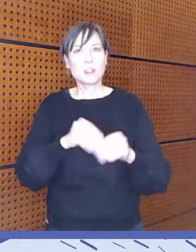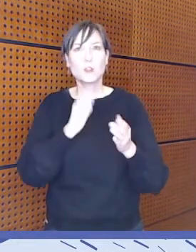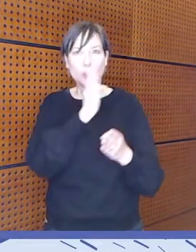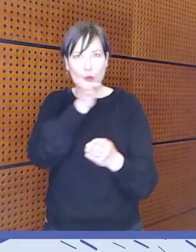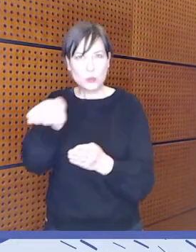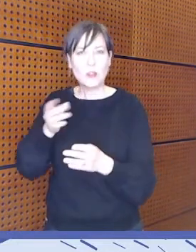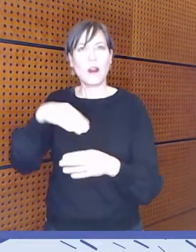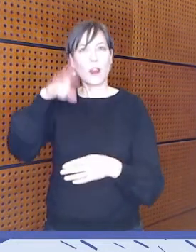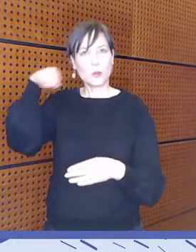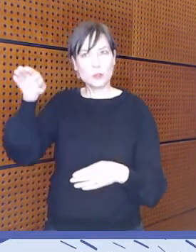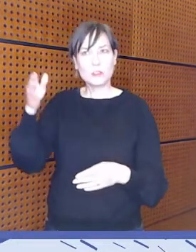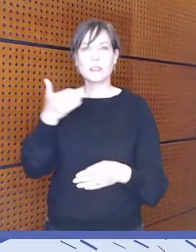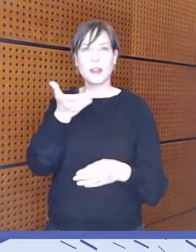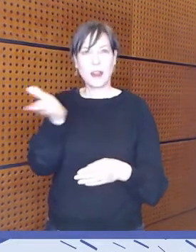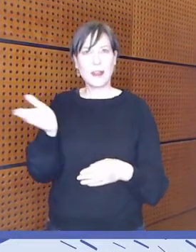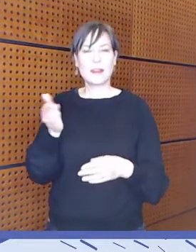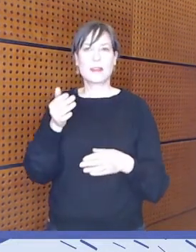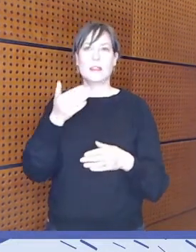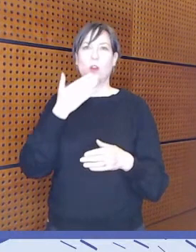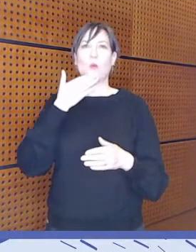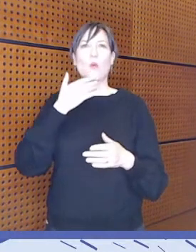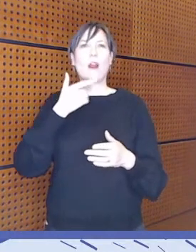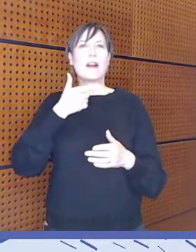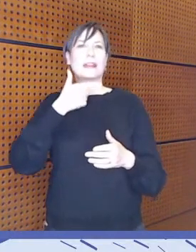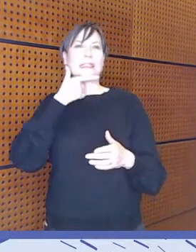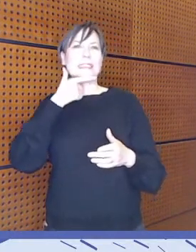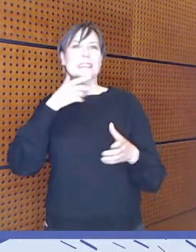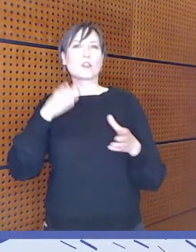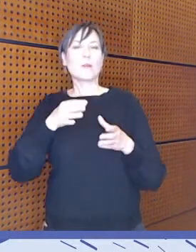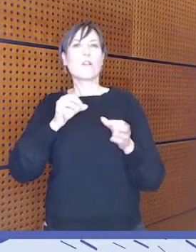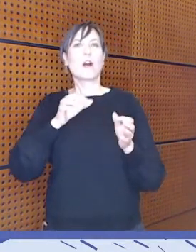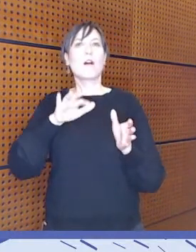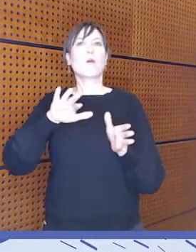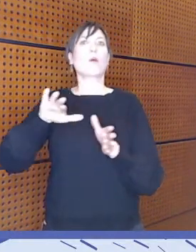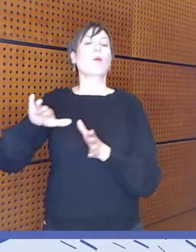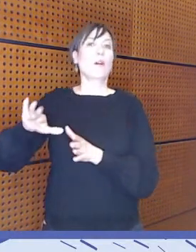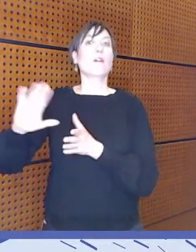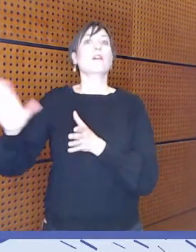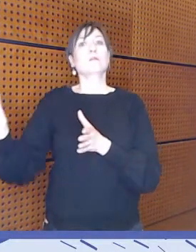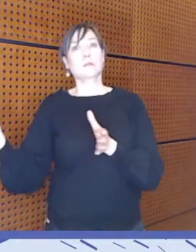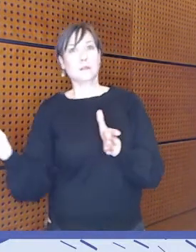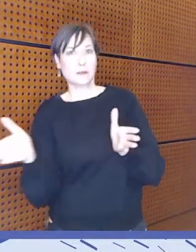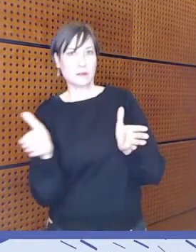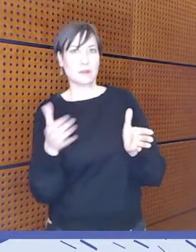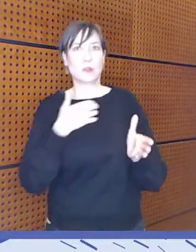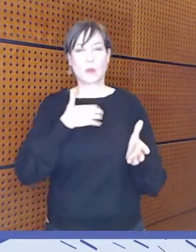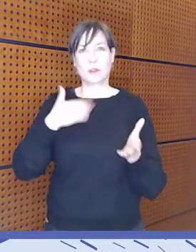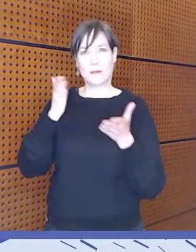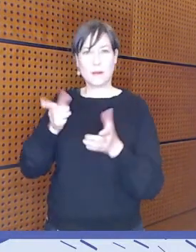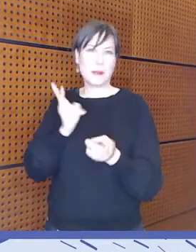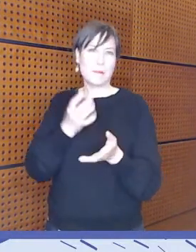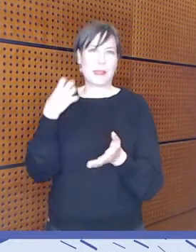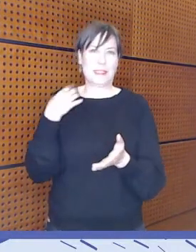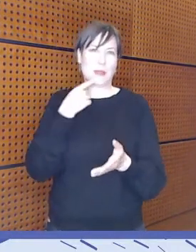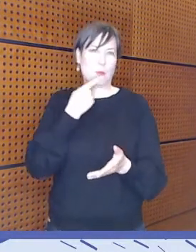aikuisten ja erityisryhmien kriittisen medialukutaidon parantamiseen, mistä ministerikin tuossa juuri puhui.